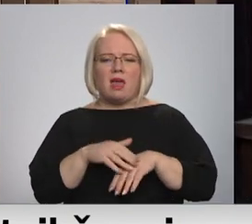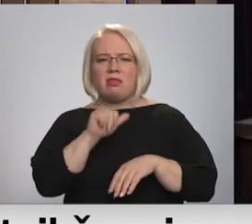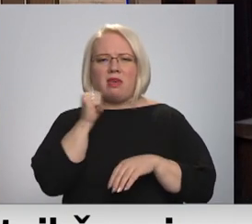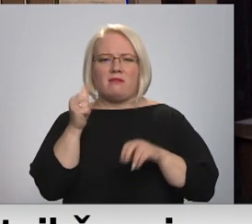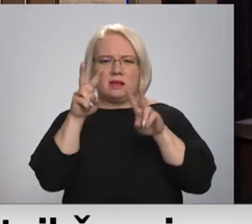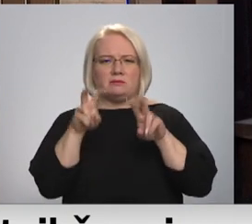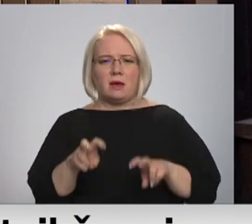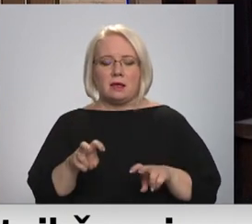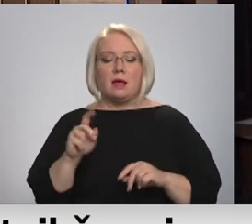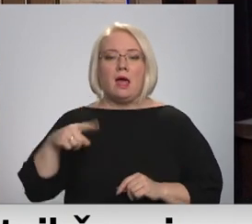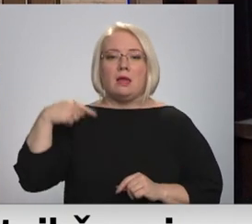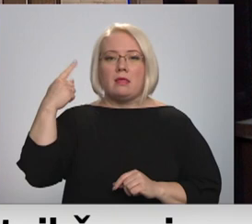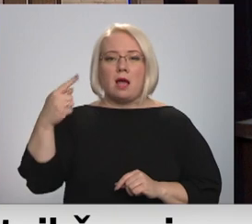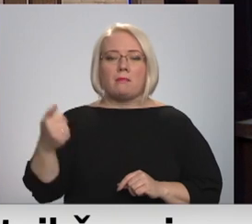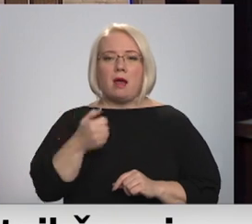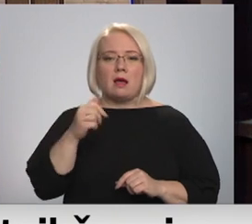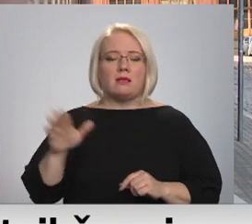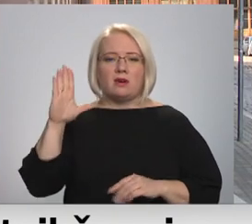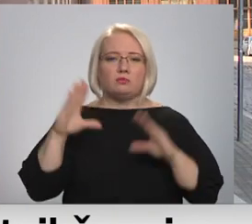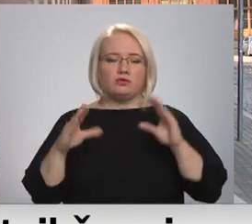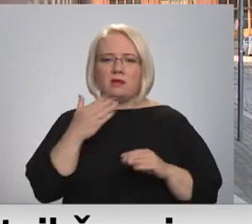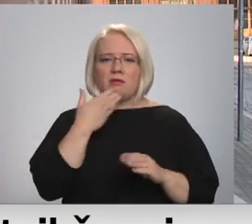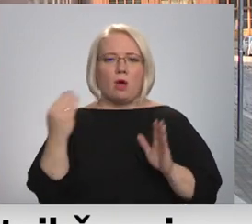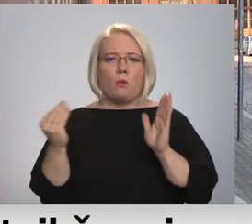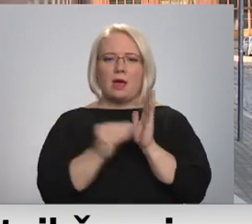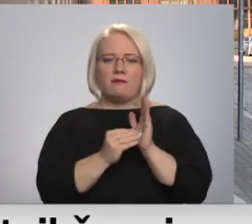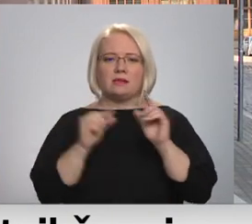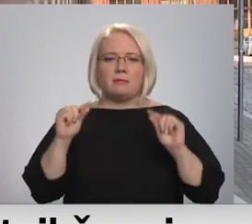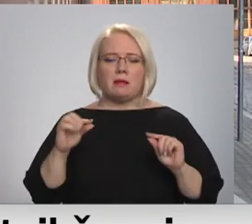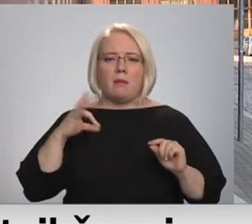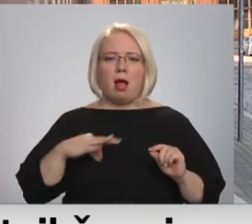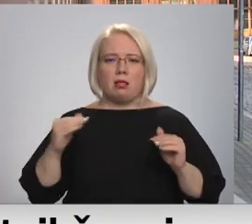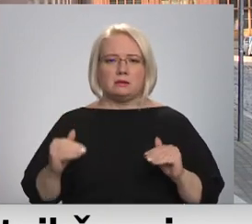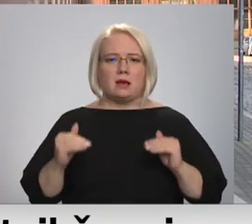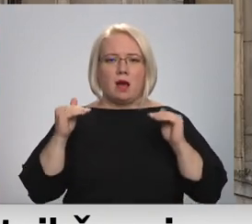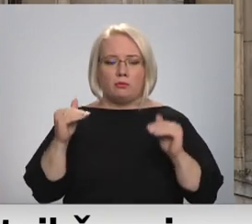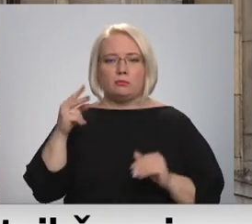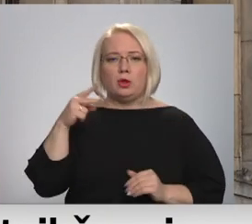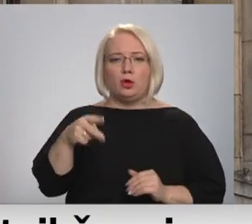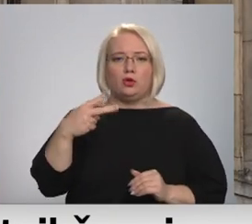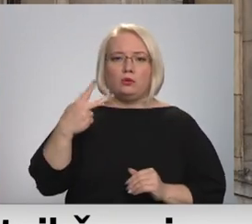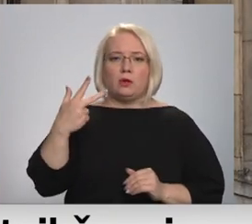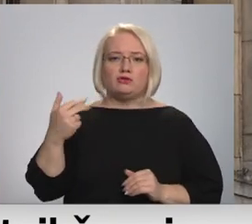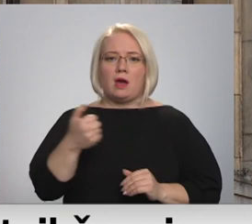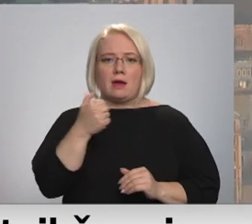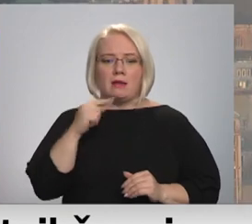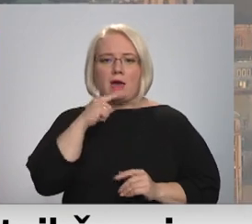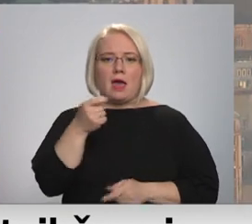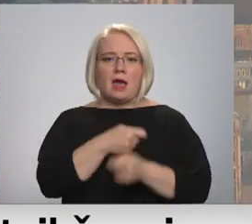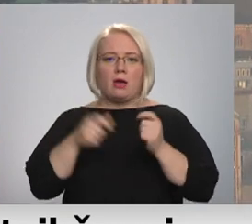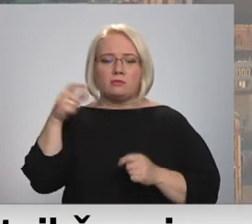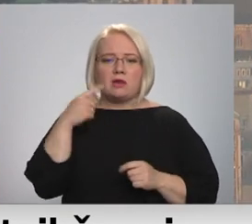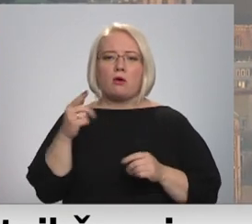skatīties. Nākamā gada valsts budžetā nav ietverts minimālās algas kāpums, tomēr 2023. gadā ekonomists sagaidītu